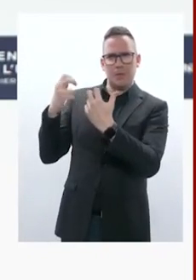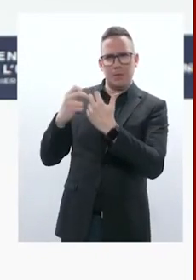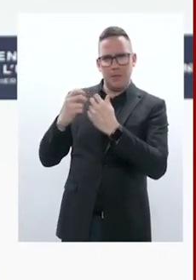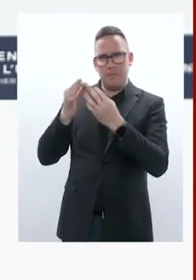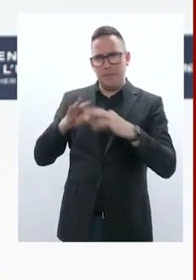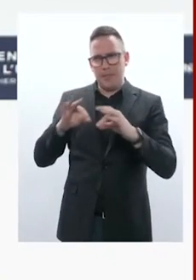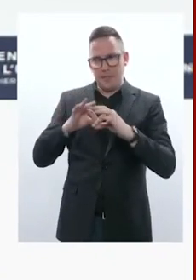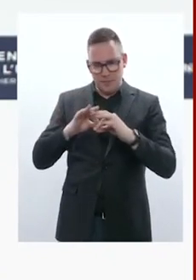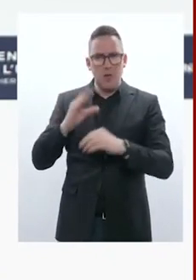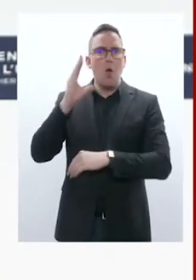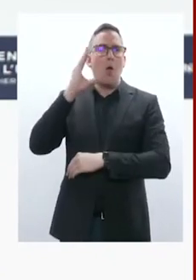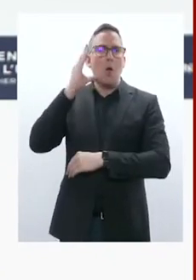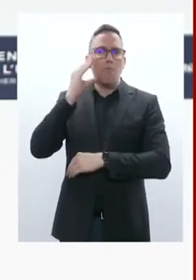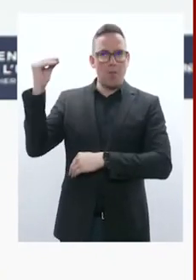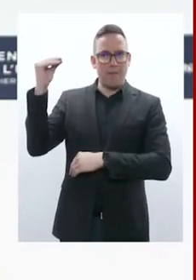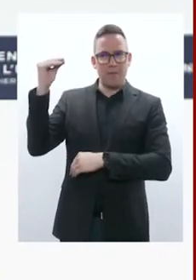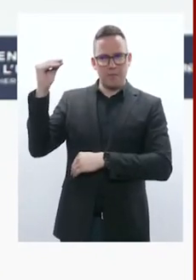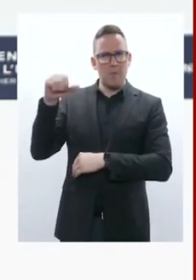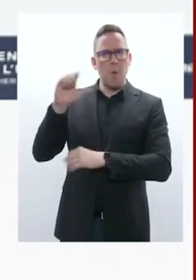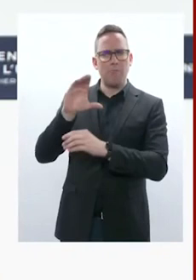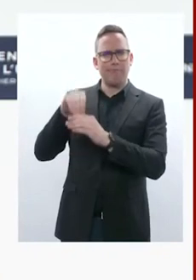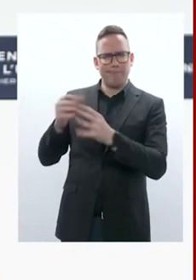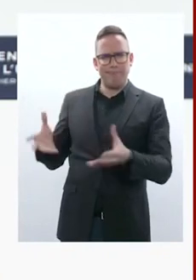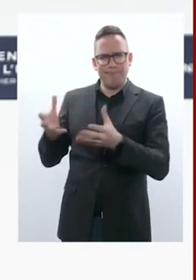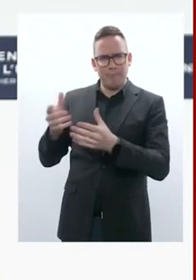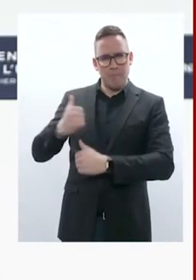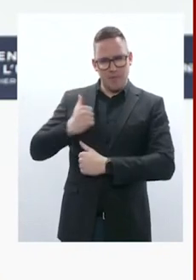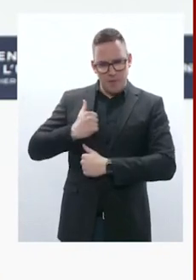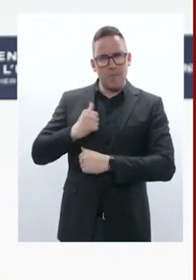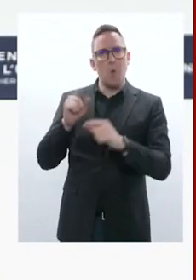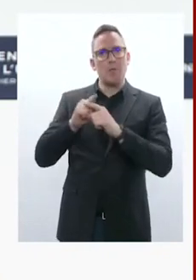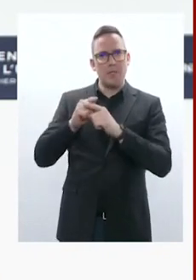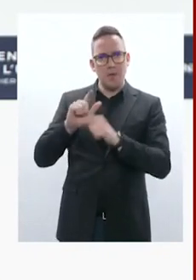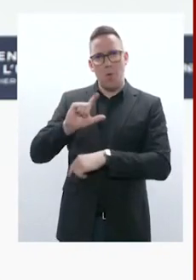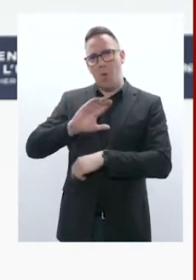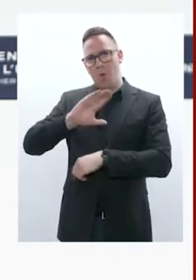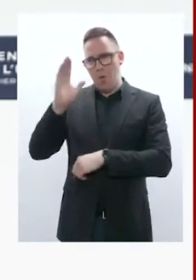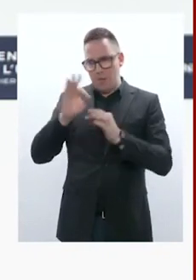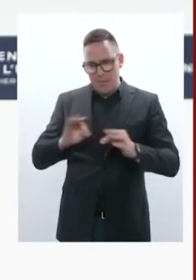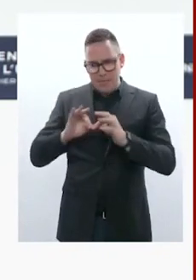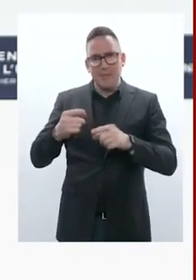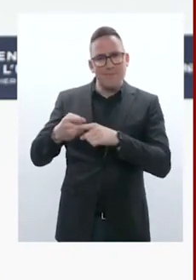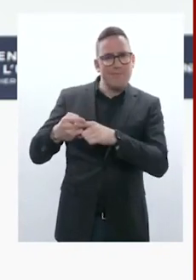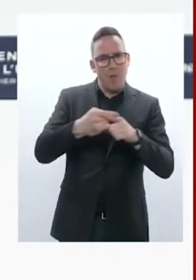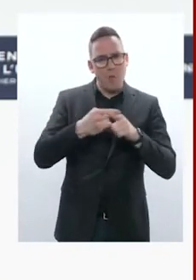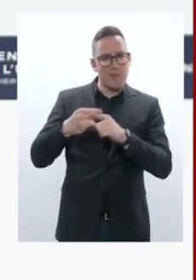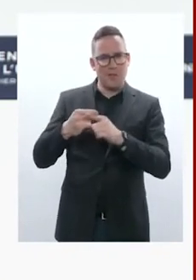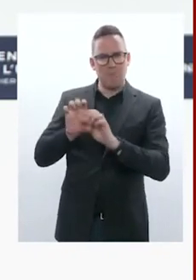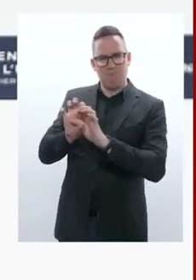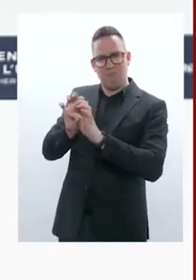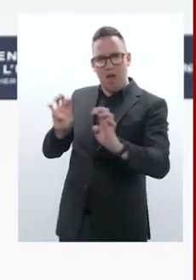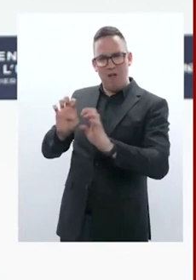capacité de soutenir l'Ukraine à sa frontière avec la Biélorussie avec des forces non militaires, et les opérations de